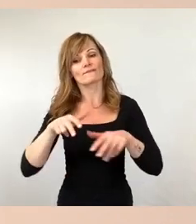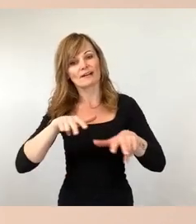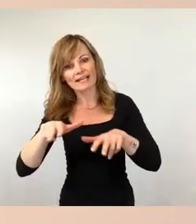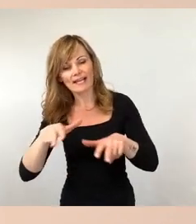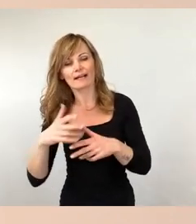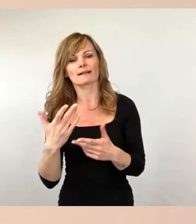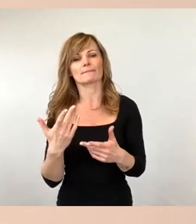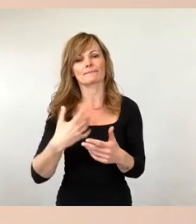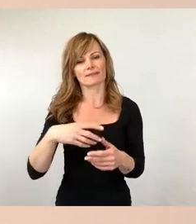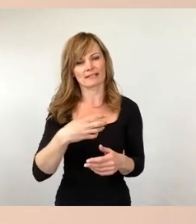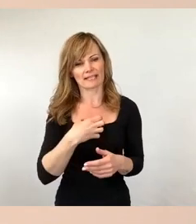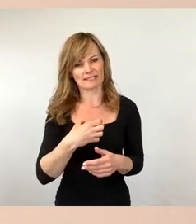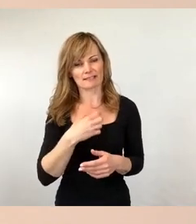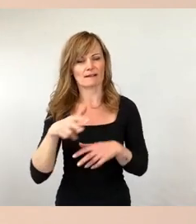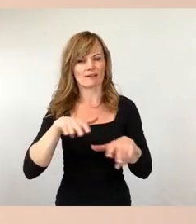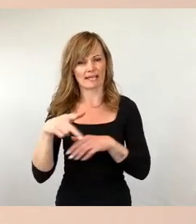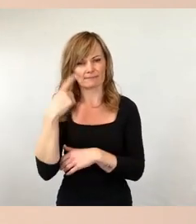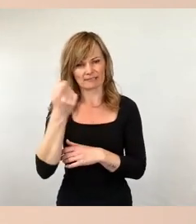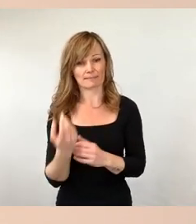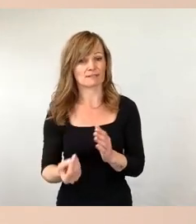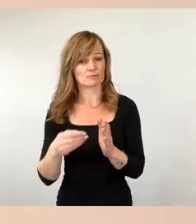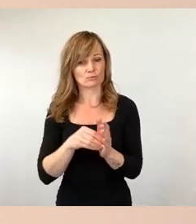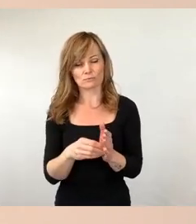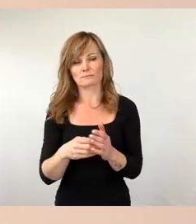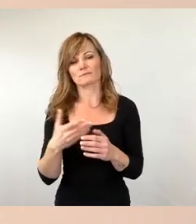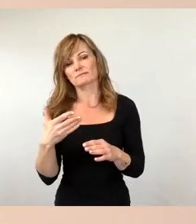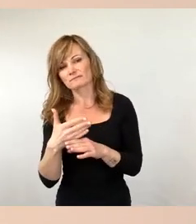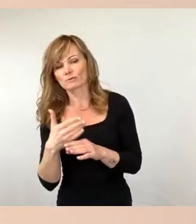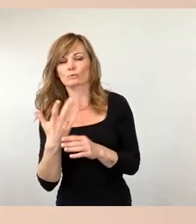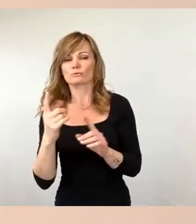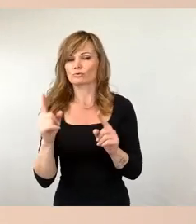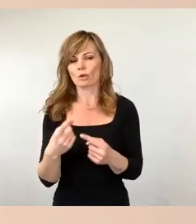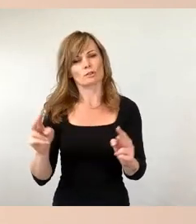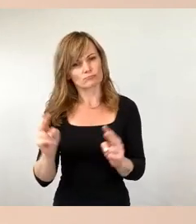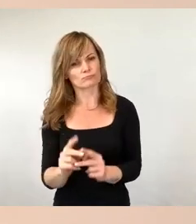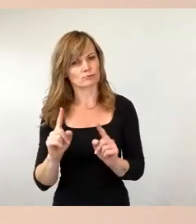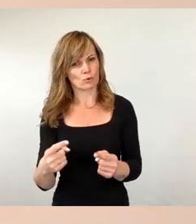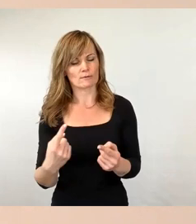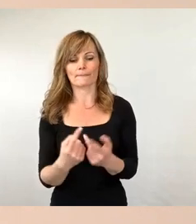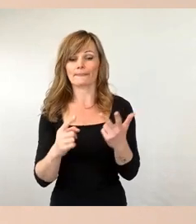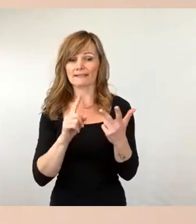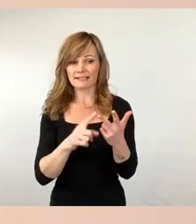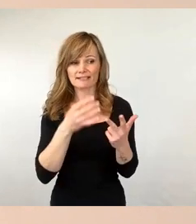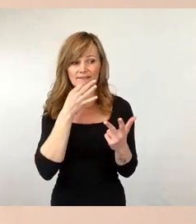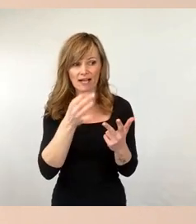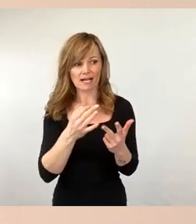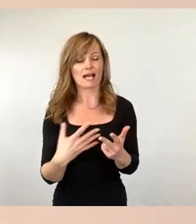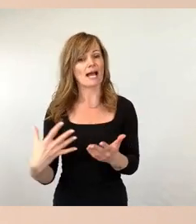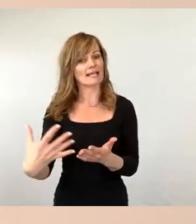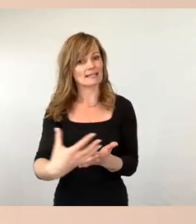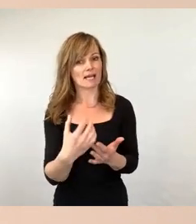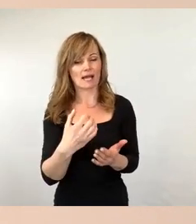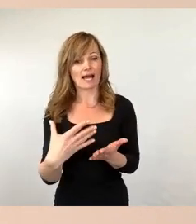Verkehrsbetriebe gibt. Hinsichtlich der dritten Frage, was die Einnahmeerwartung angeht, so muss ich Sie noch vertrösten, weil wir gerade